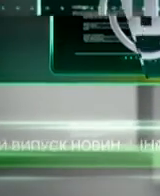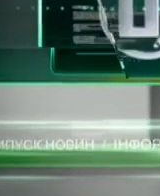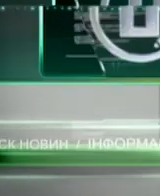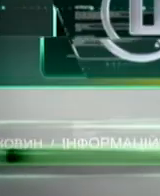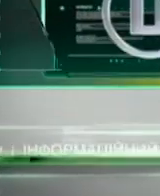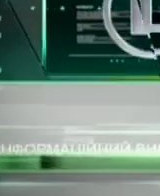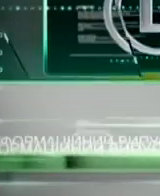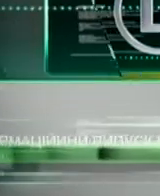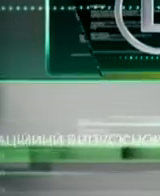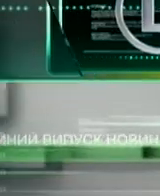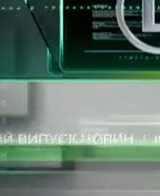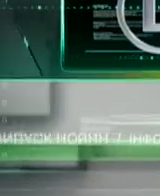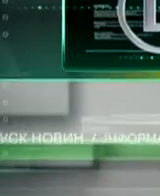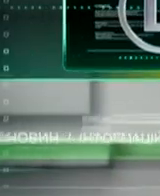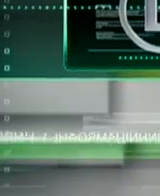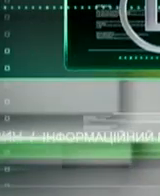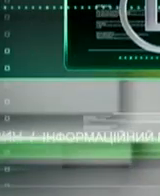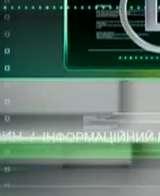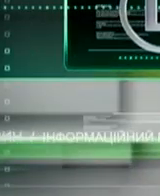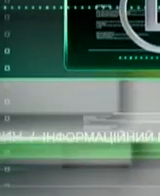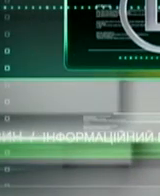Субтитрувальниця Оля Шор